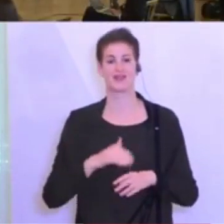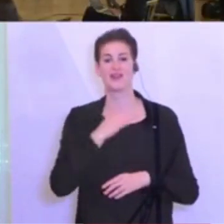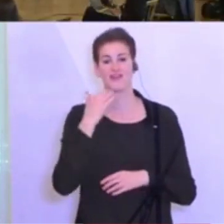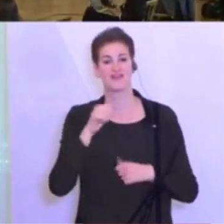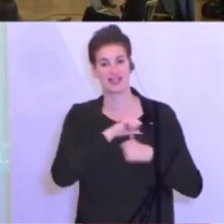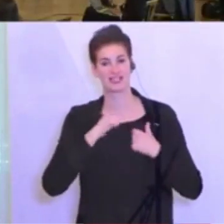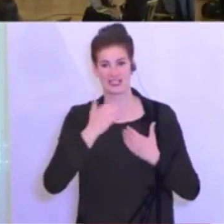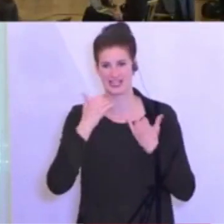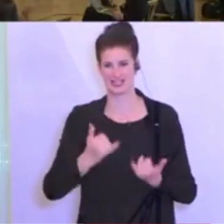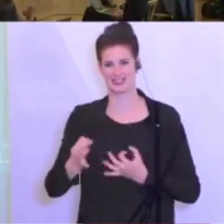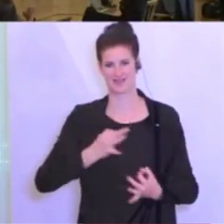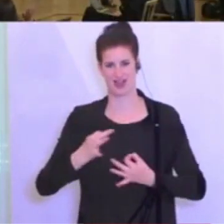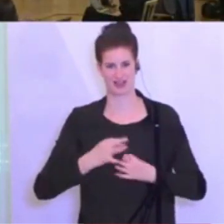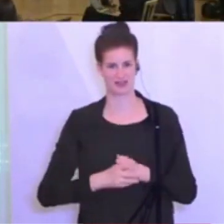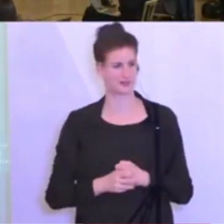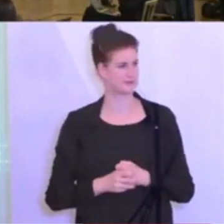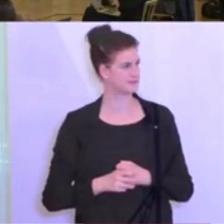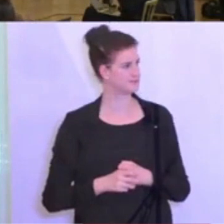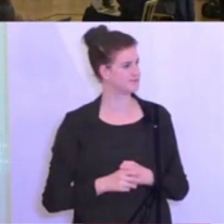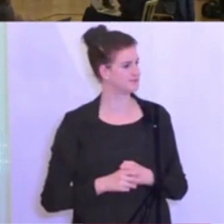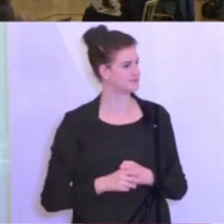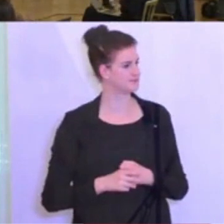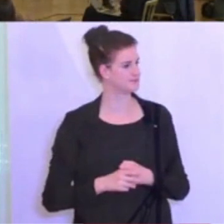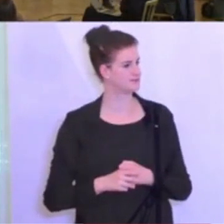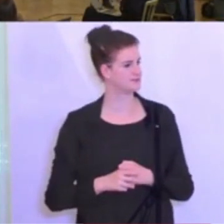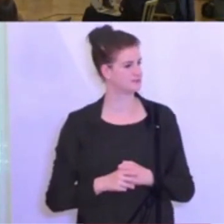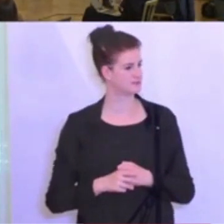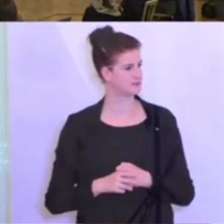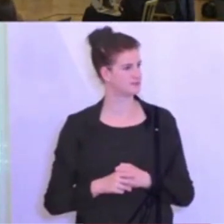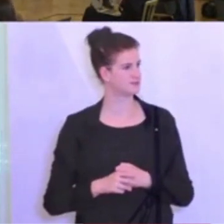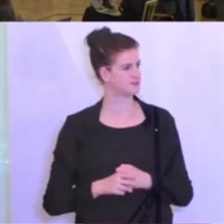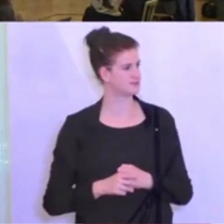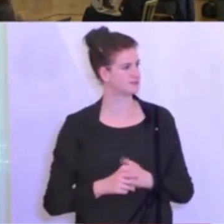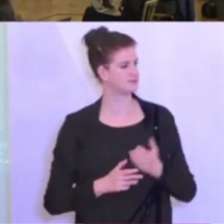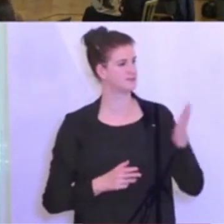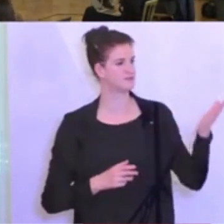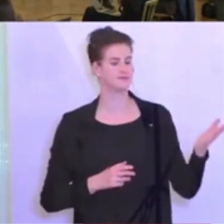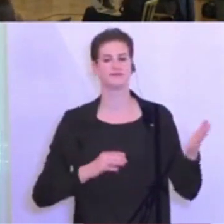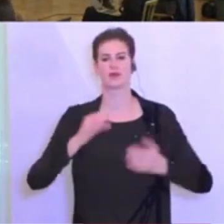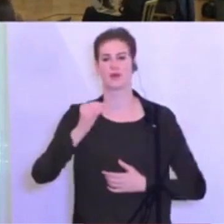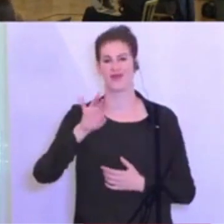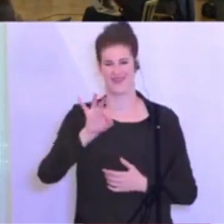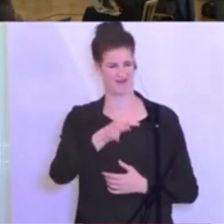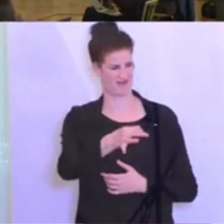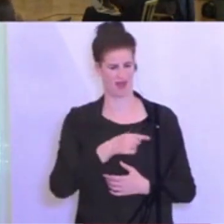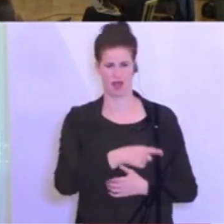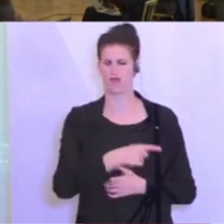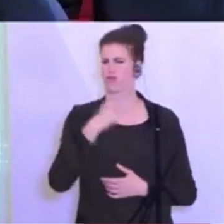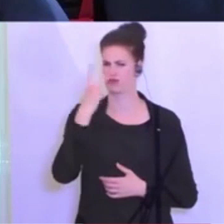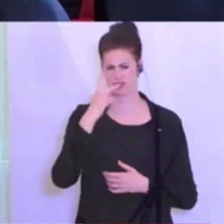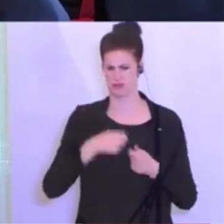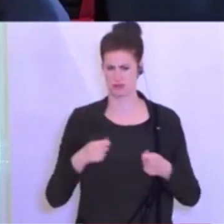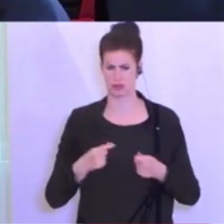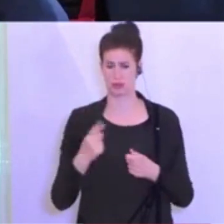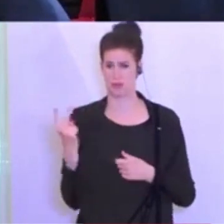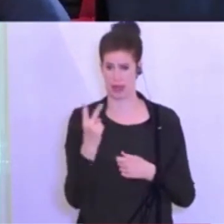kommen jetzt zum Fragenteil. Erste Frage, Herr Westhoff von UFZ im Bild. Eine Verständnisfrage und eine inhaltliche. Verständnisfrage wäre, beide Maßnahmen,